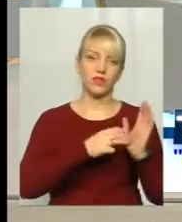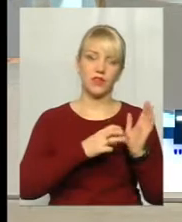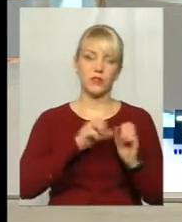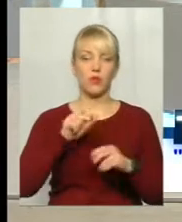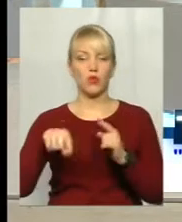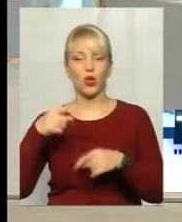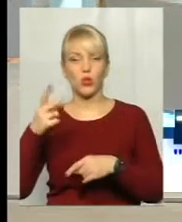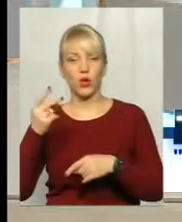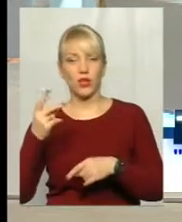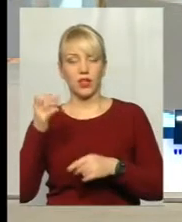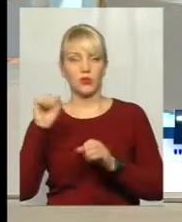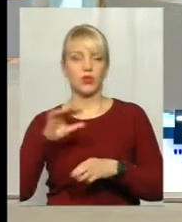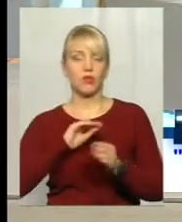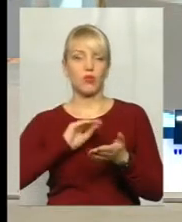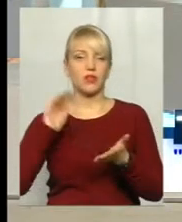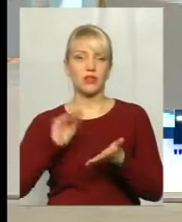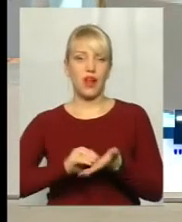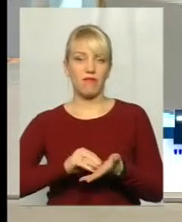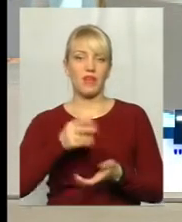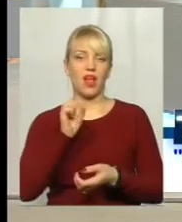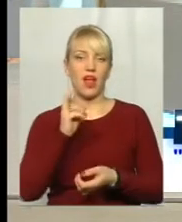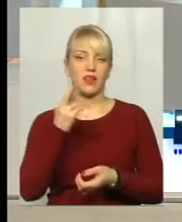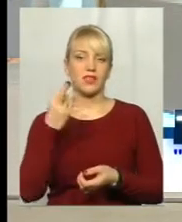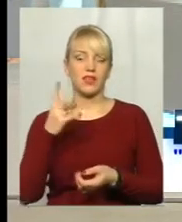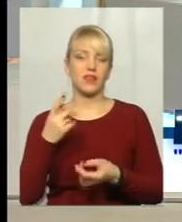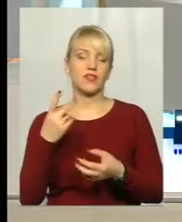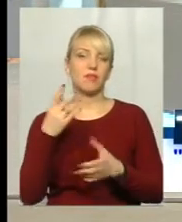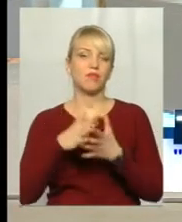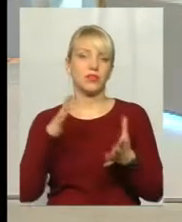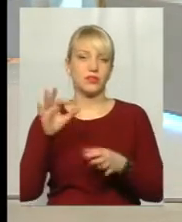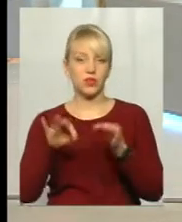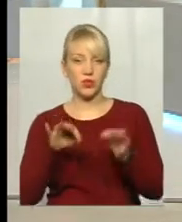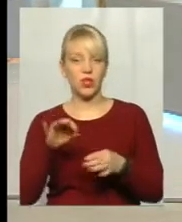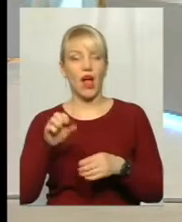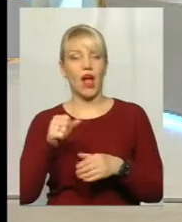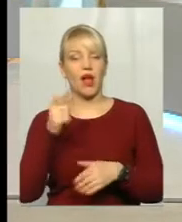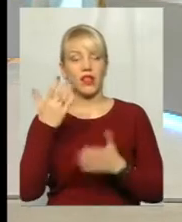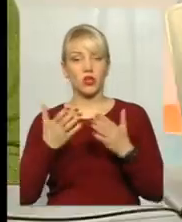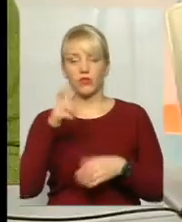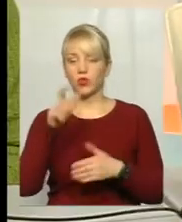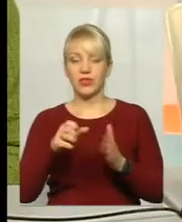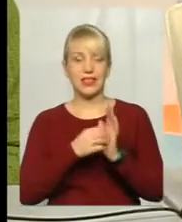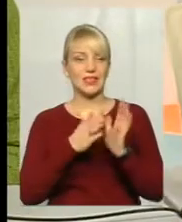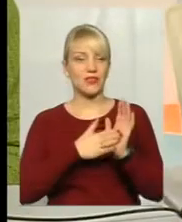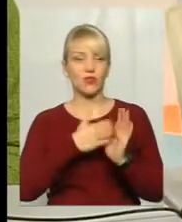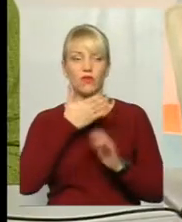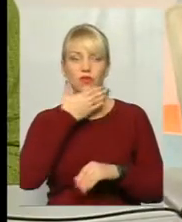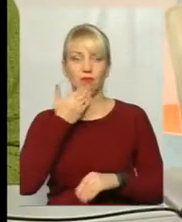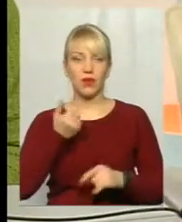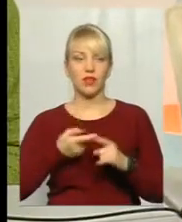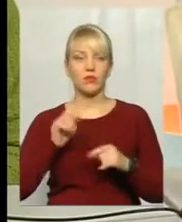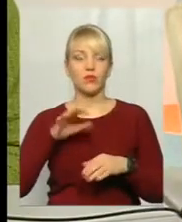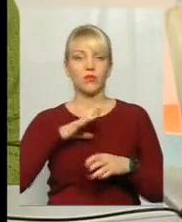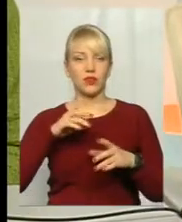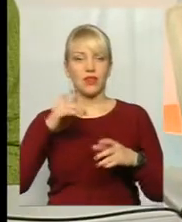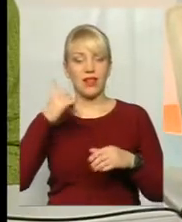поставили акція вже, що вона, наприклад, стільки-то відсотків. Якщо в людини не зафіксовано це, може на телефон,